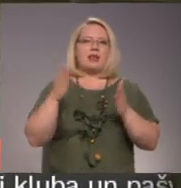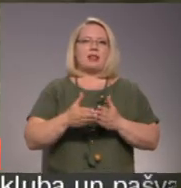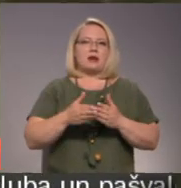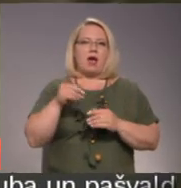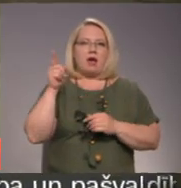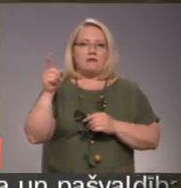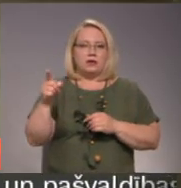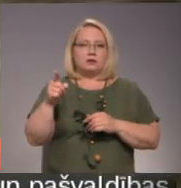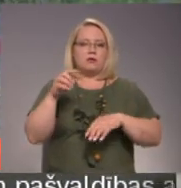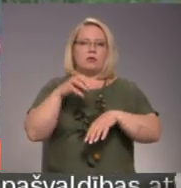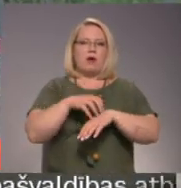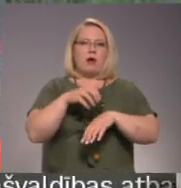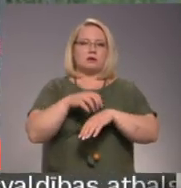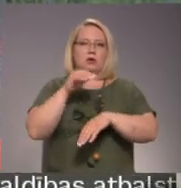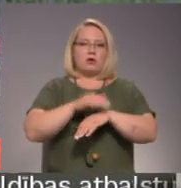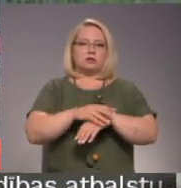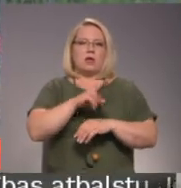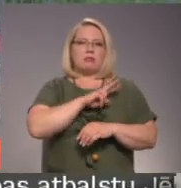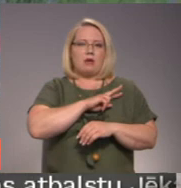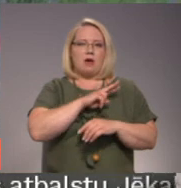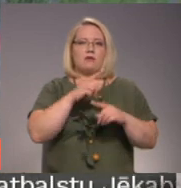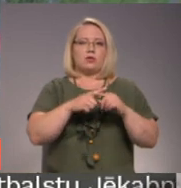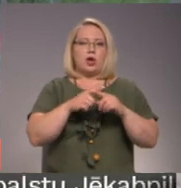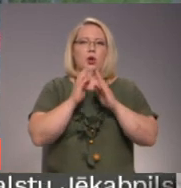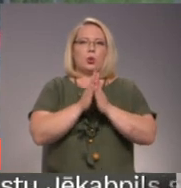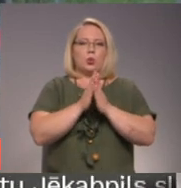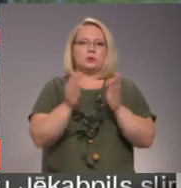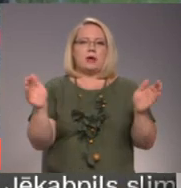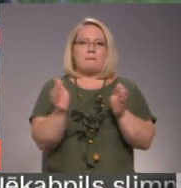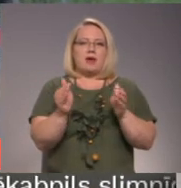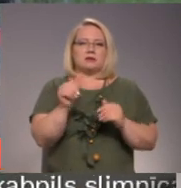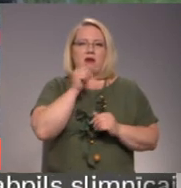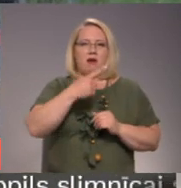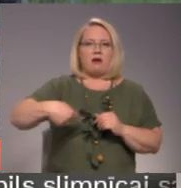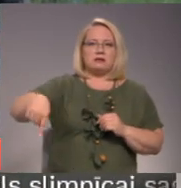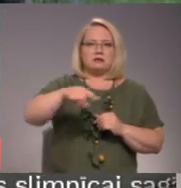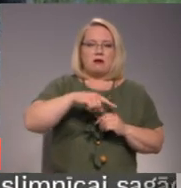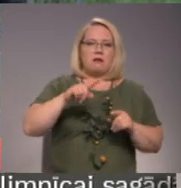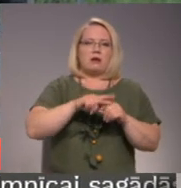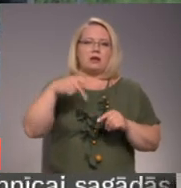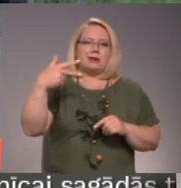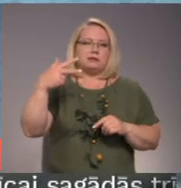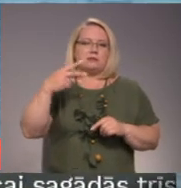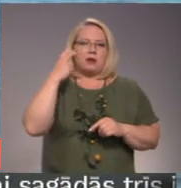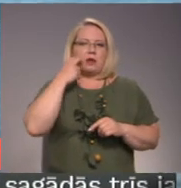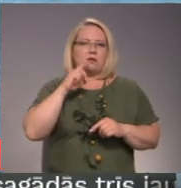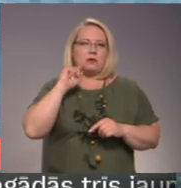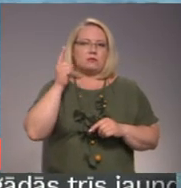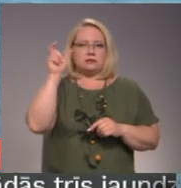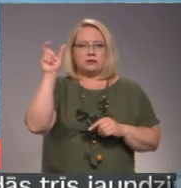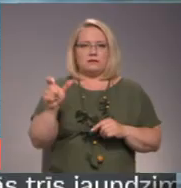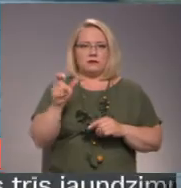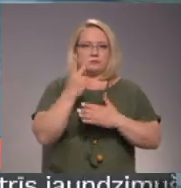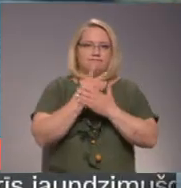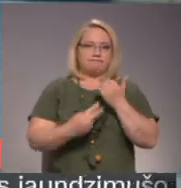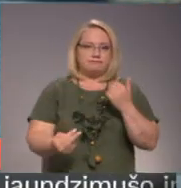Mediki konstatēja cilvēku nav. Un arī Lūdza, mazais ezers, noslīgts cilvēks apmēram 30 gadi vecs. Un viens